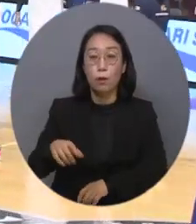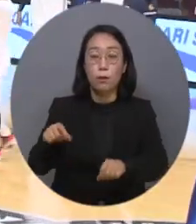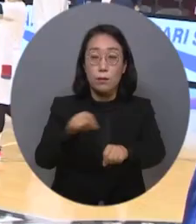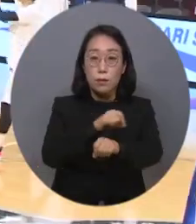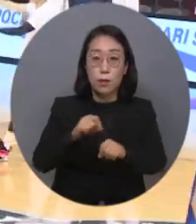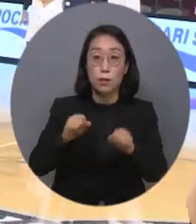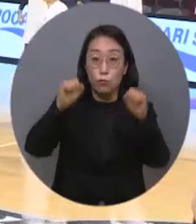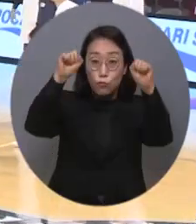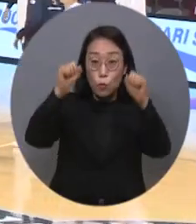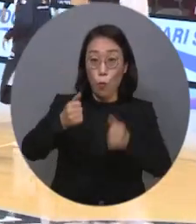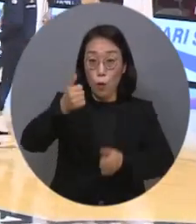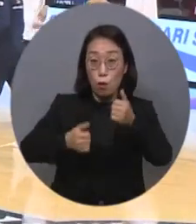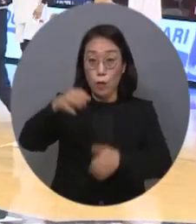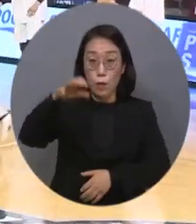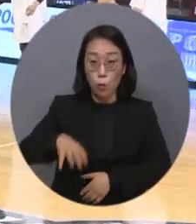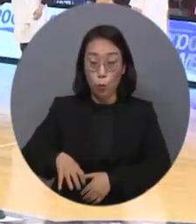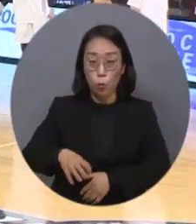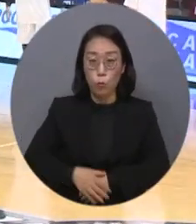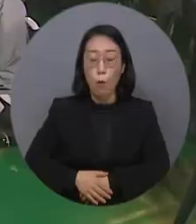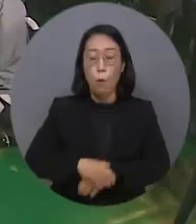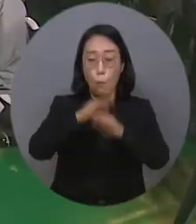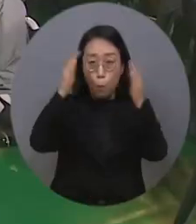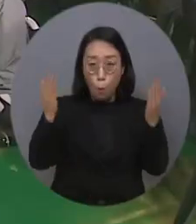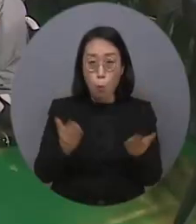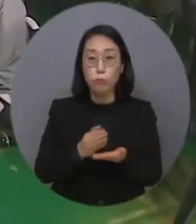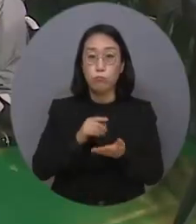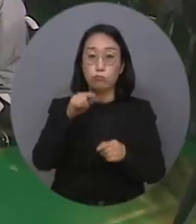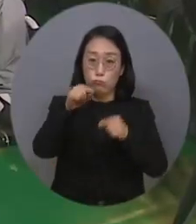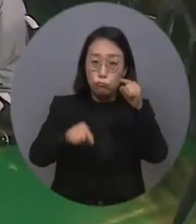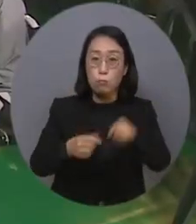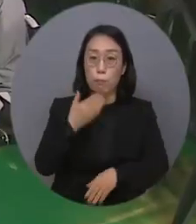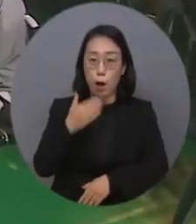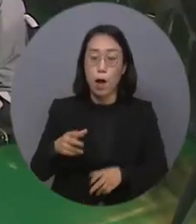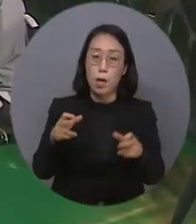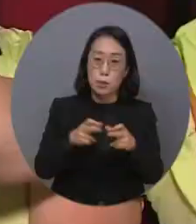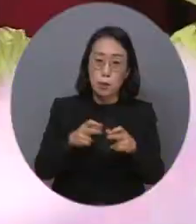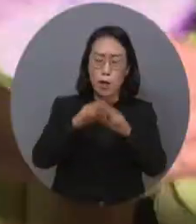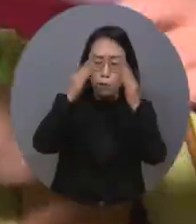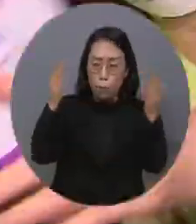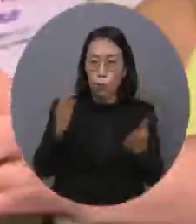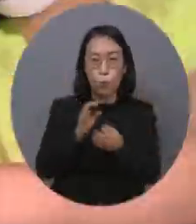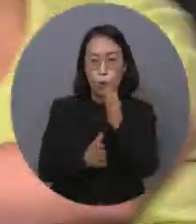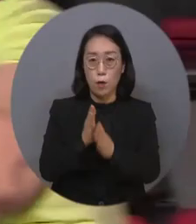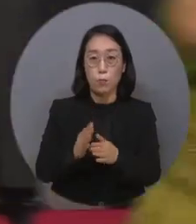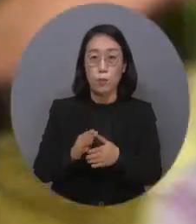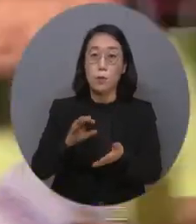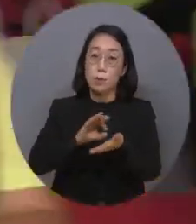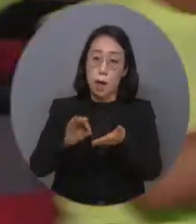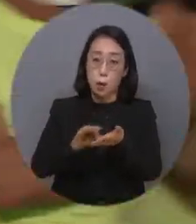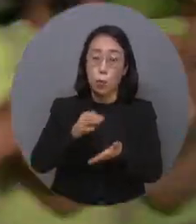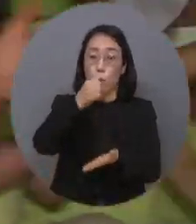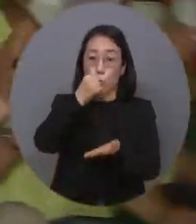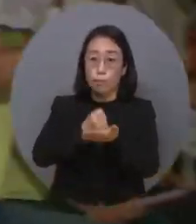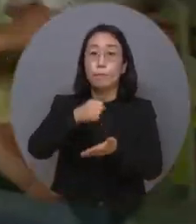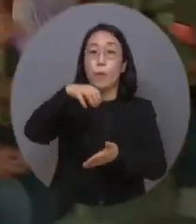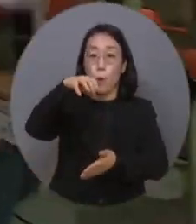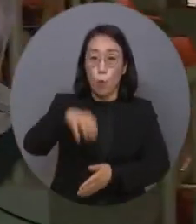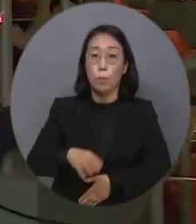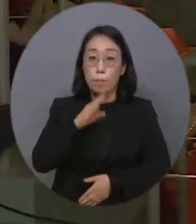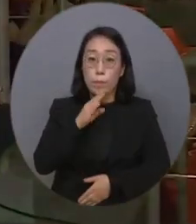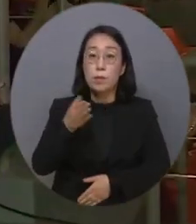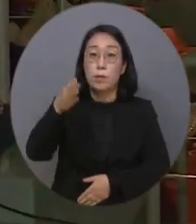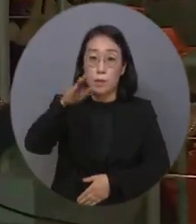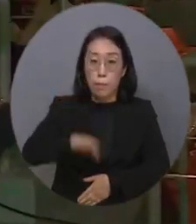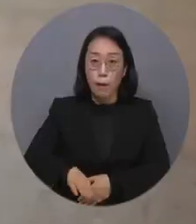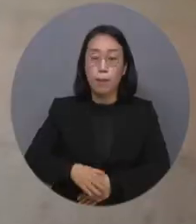스포츠 경기장은 공중이용시설로서 장애인을 비롯한 이동 약자를 위한 편의시설이 필수적입니다. 하지만